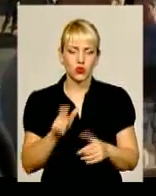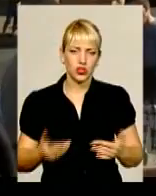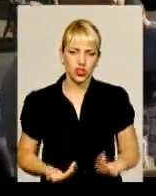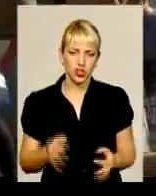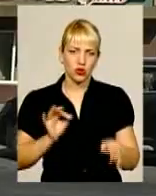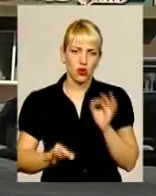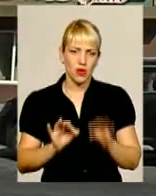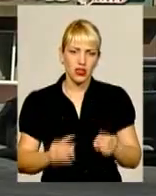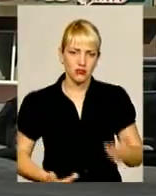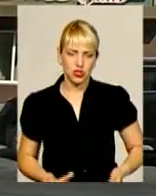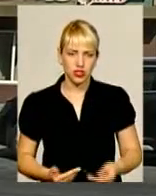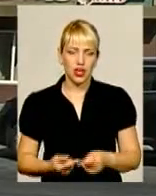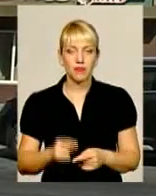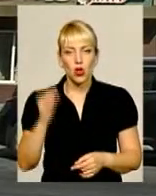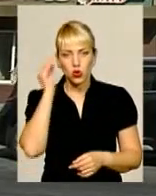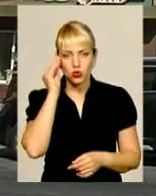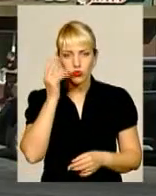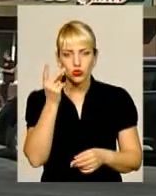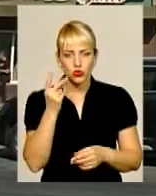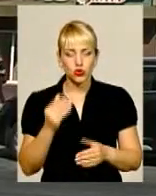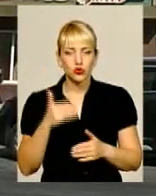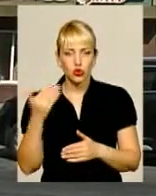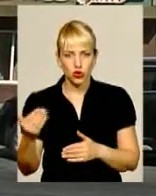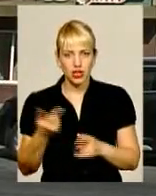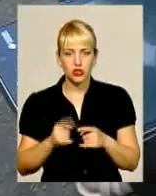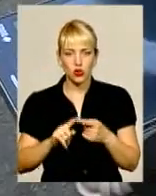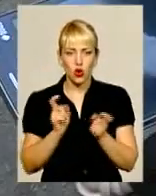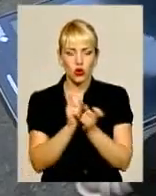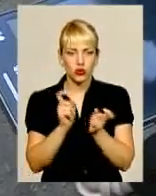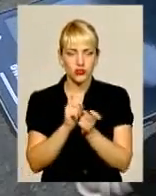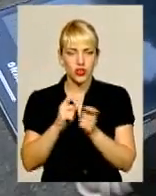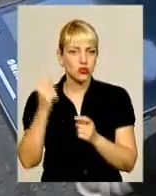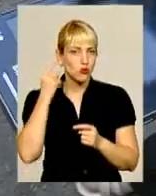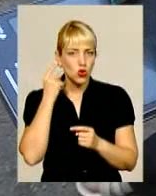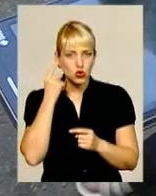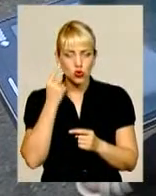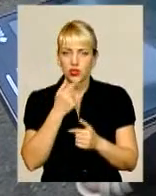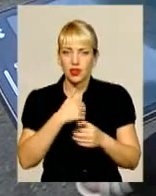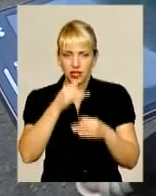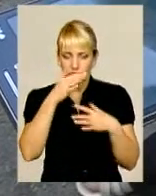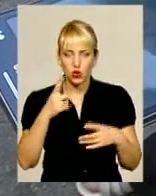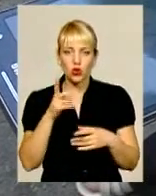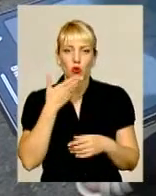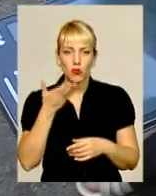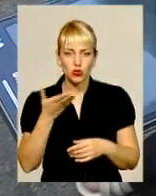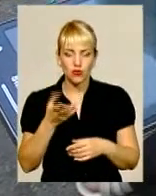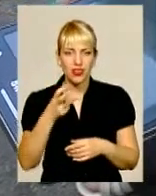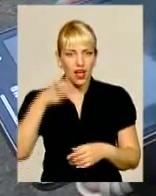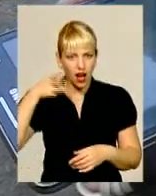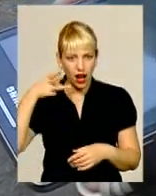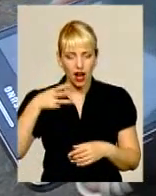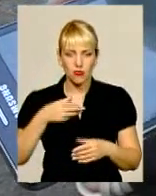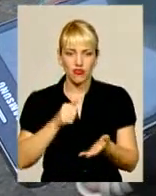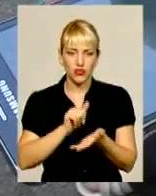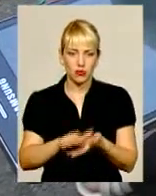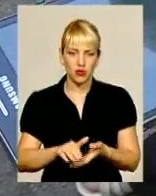нормальним життям. Думку другої сторони конфлікту нам почути так і не вдалося. А коментувати ситуацію на камеру відмовилися. Моя позиція